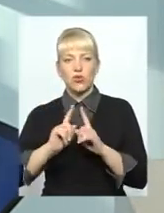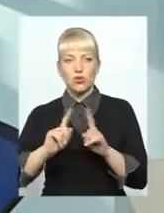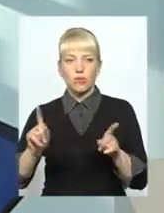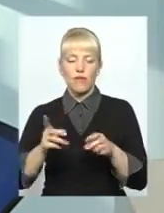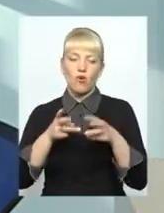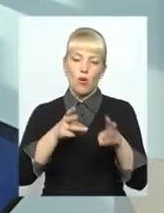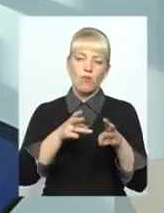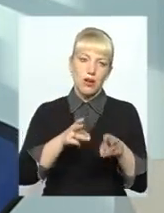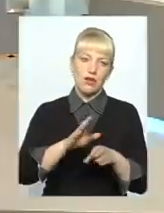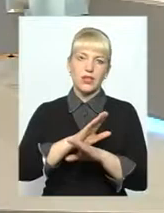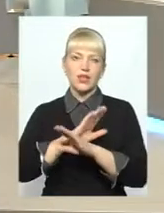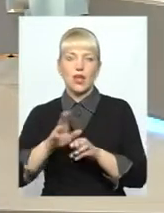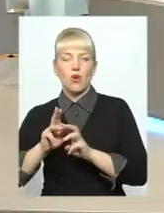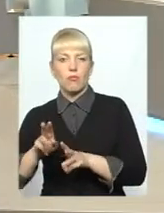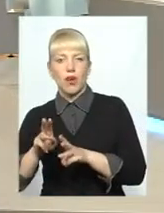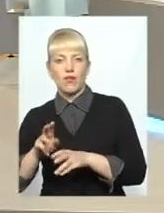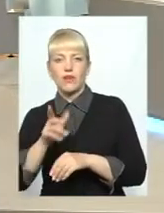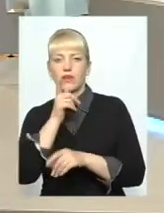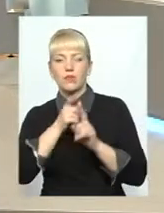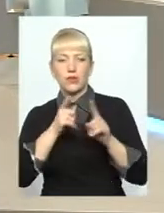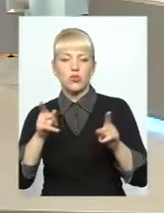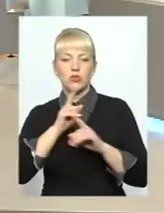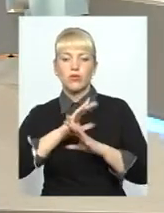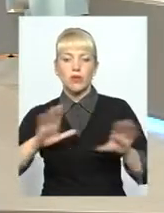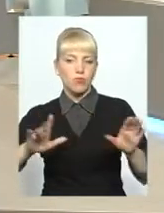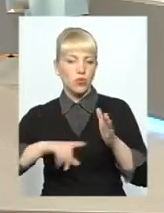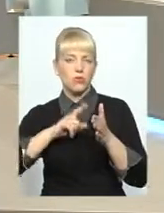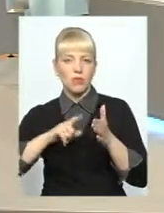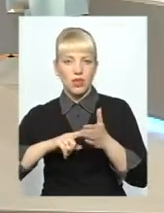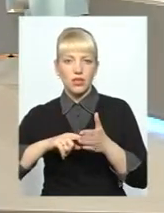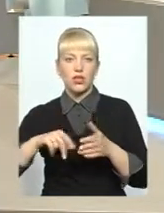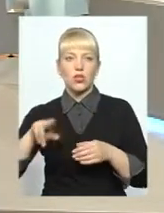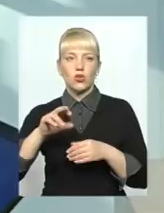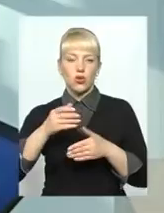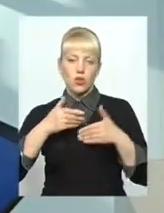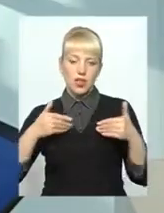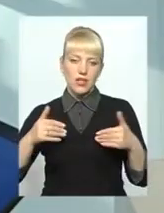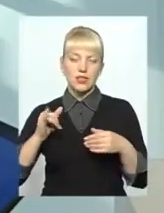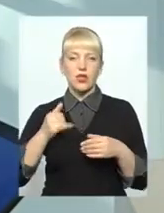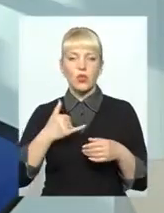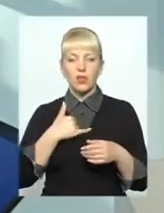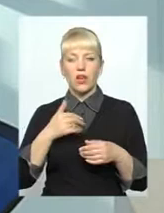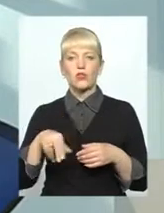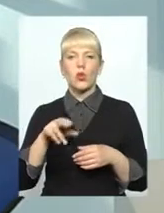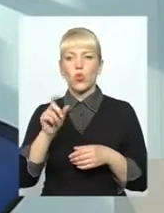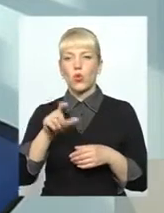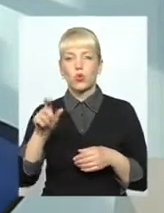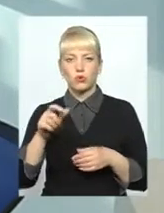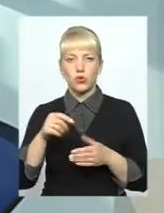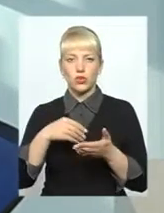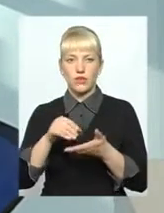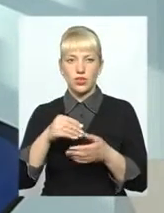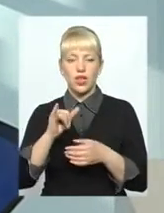неопальний період, щоб не було питань ні у споживача до нас, ні у нас до споживача та відповідно управління соціального